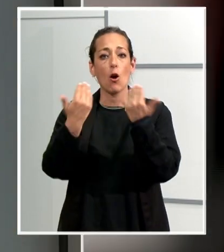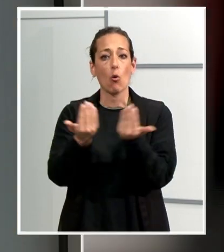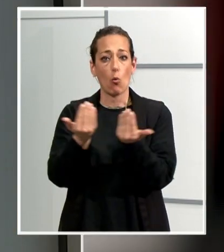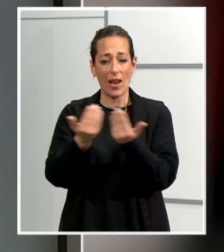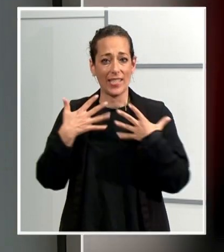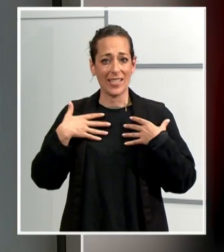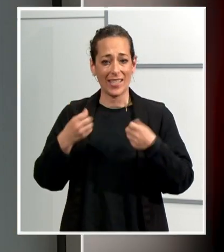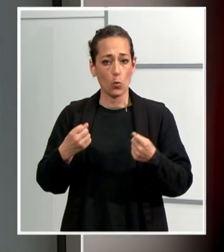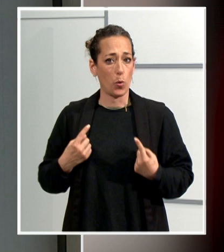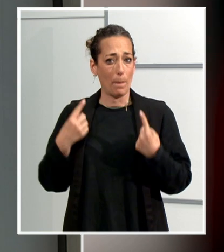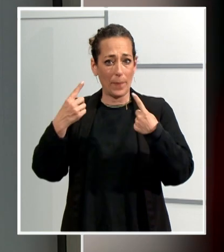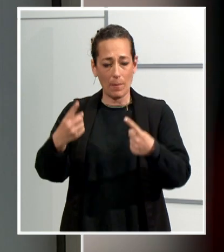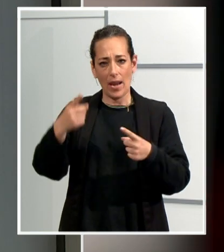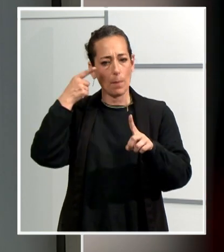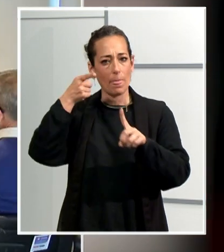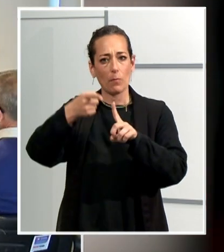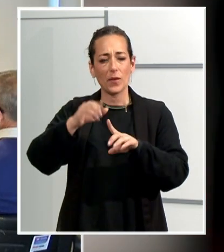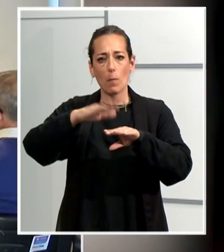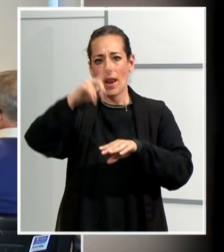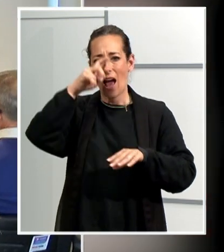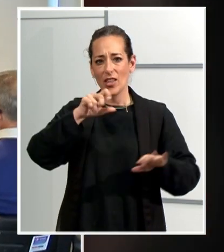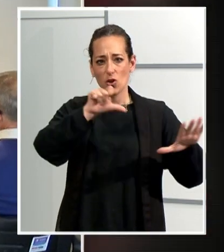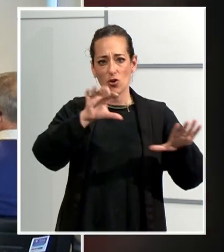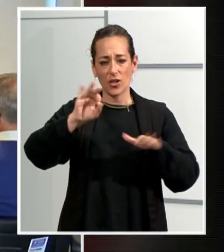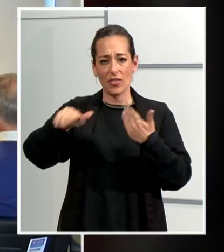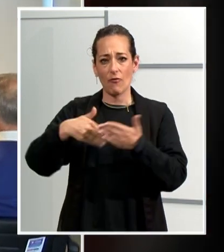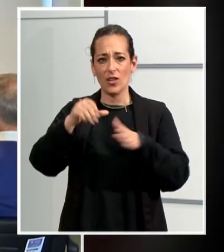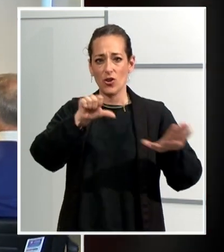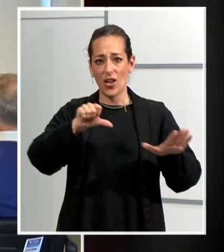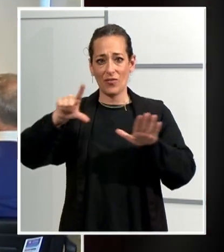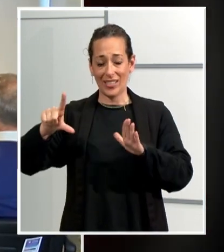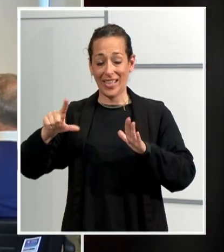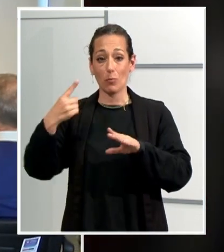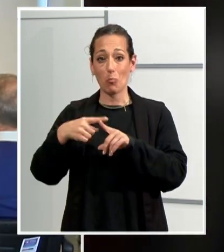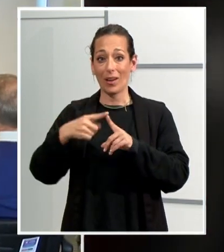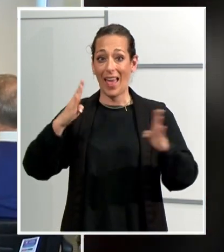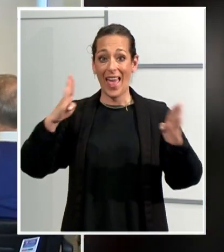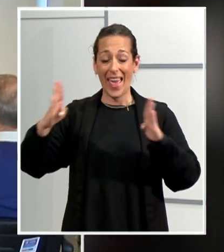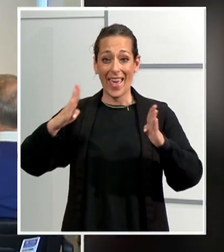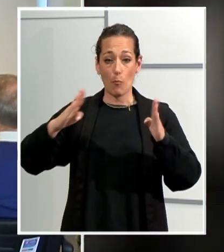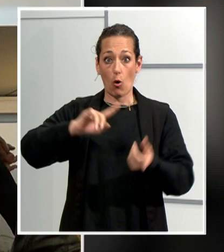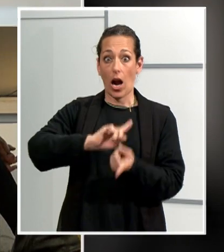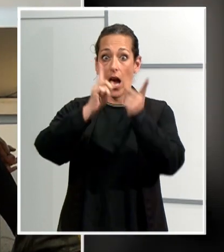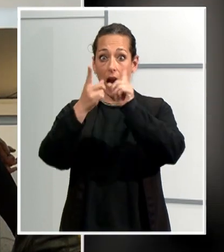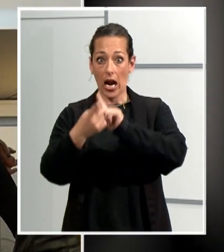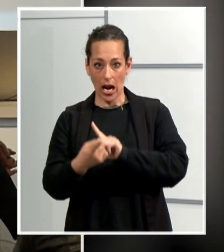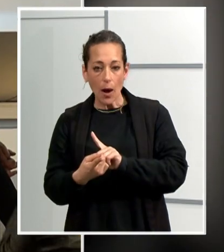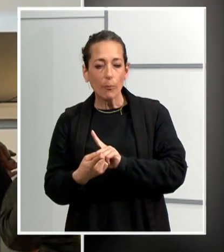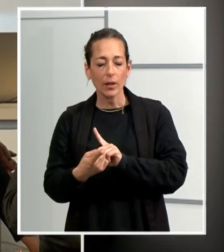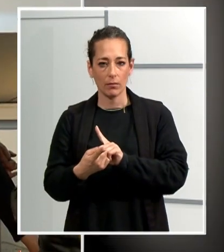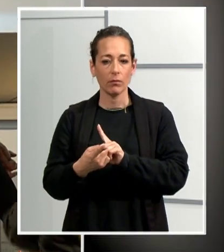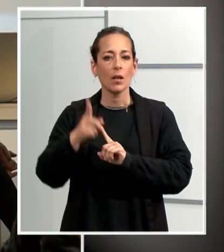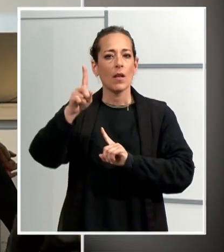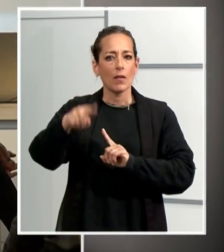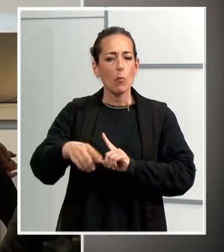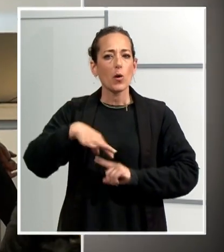persones entre 60 i 67 anys. Una etapa de transició que, a més d'afrontar els desajustos propis de l'edat, pot fer valuoses